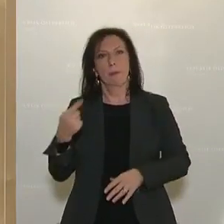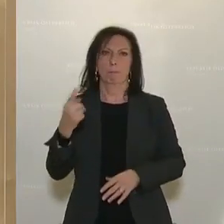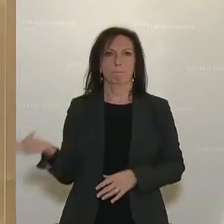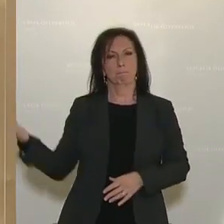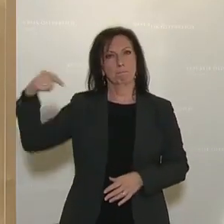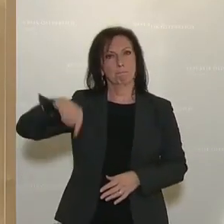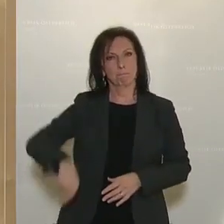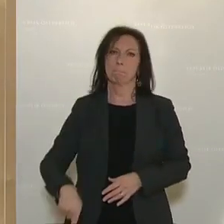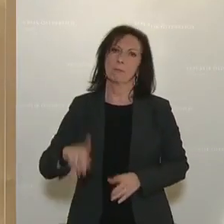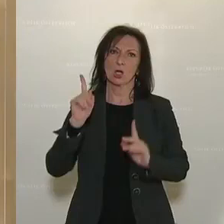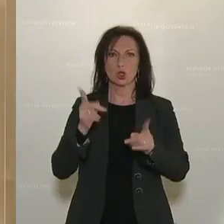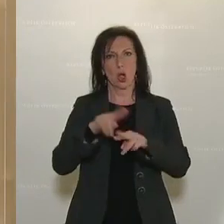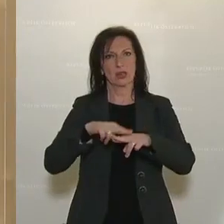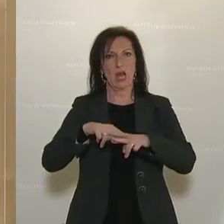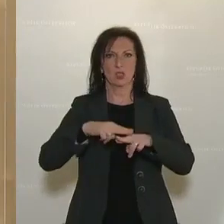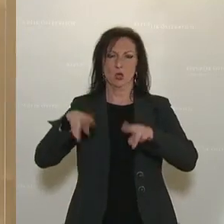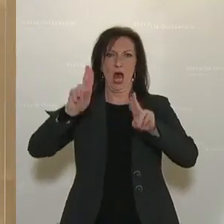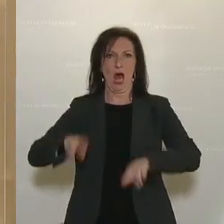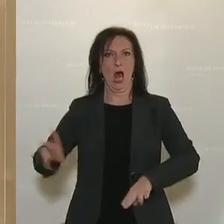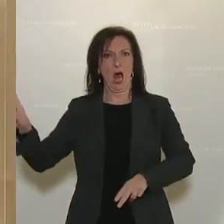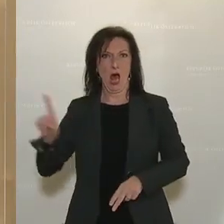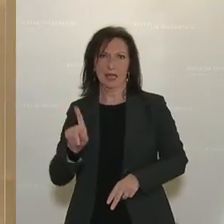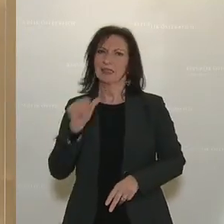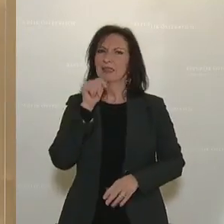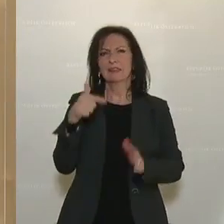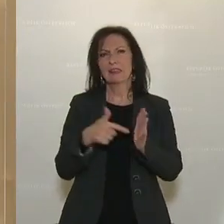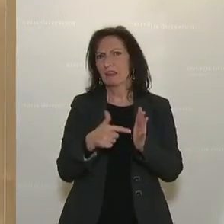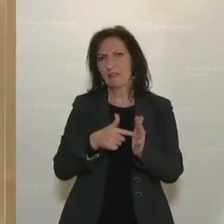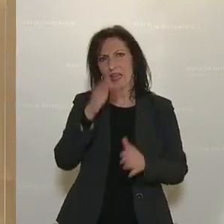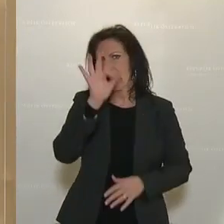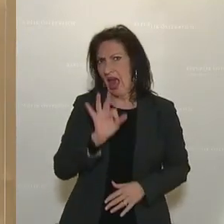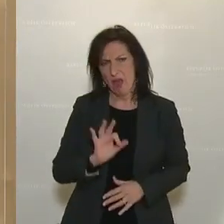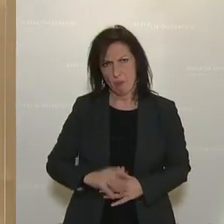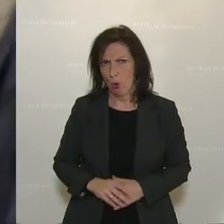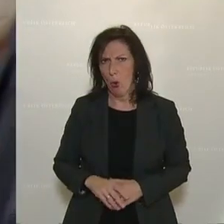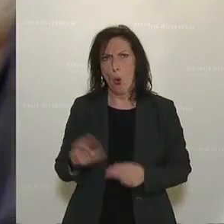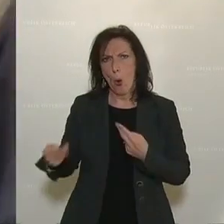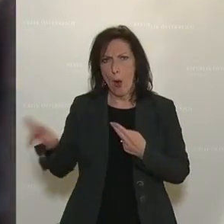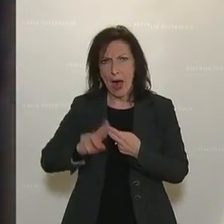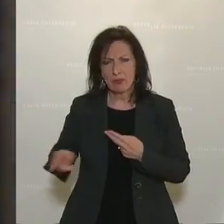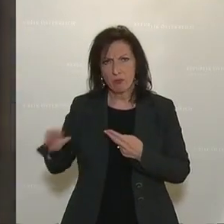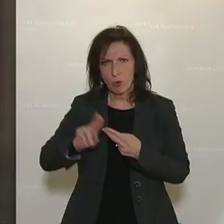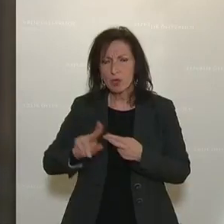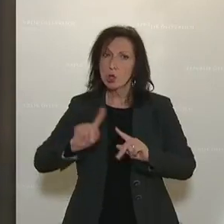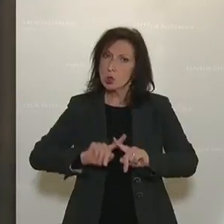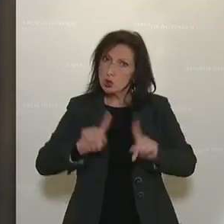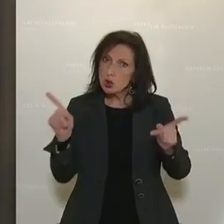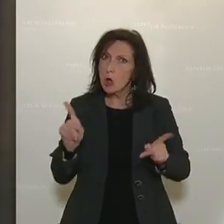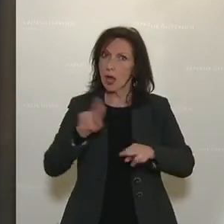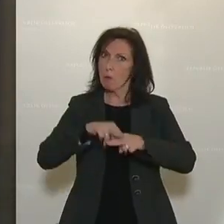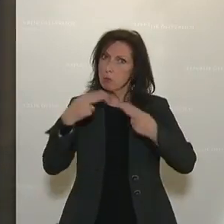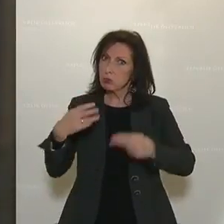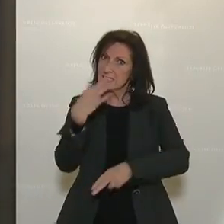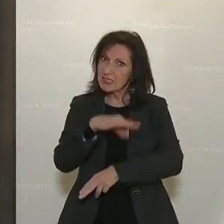die Volksvertretung zu bitten, nicht so sehr, damit er mir und der Freiheitlichen Partei entsprechende Antworten gibt, sondern damit er sich